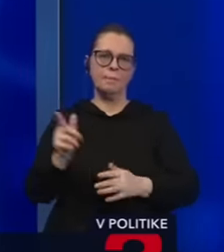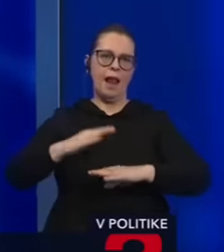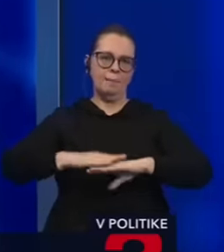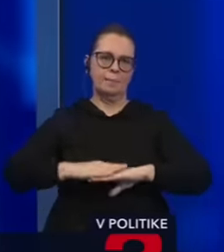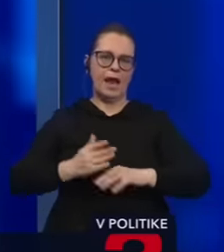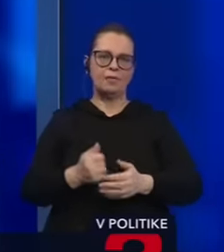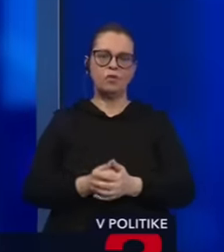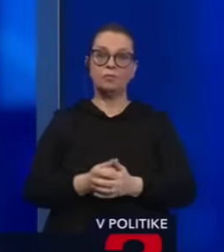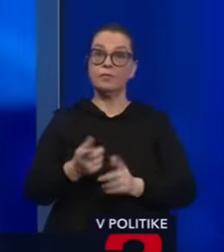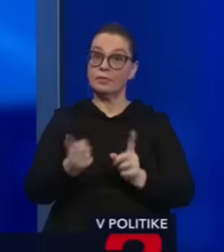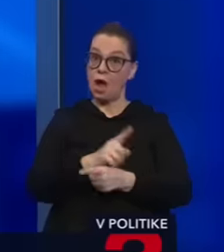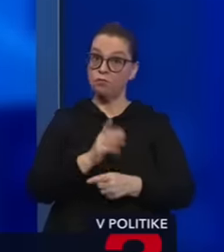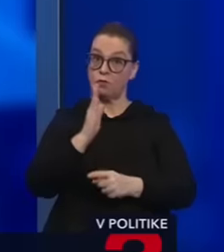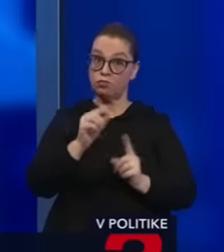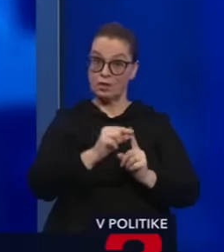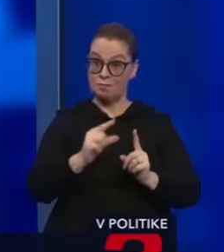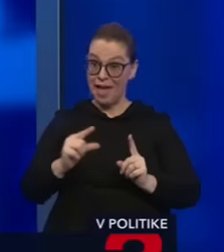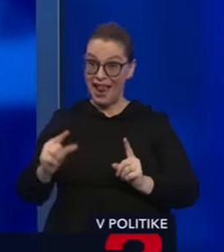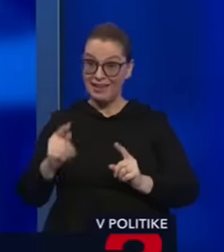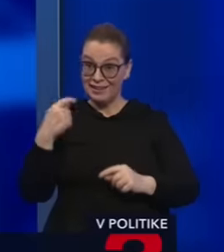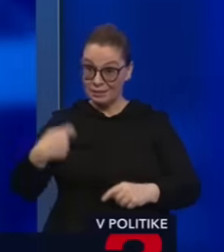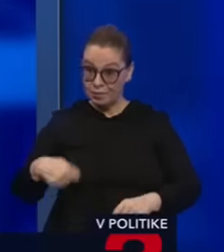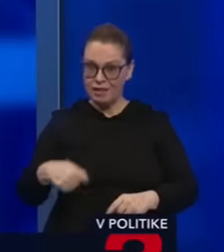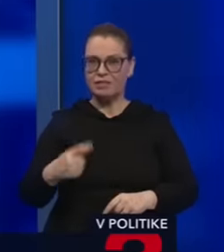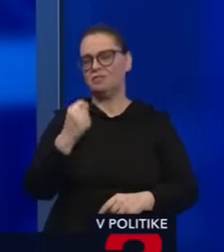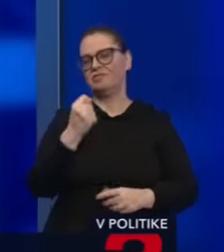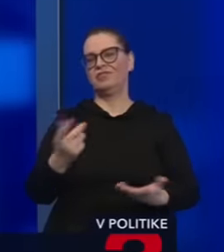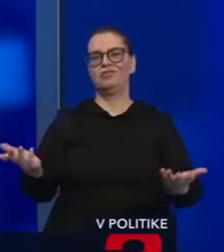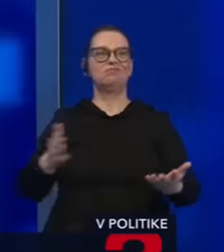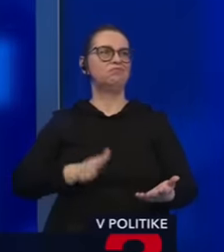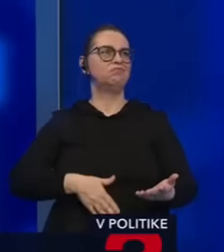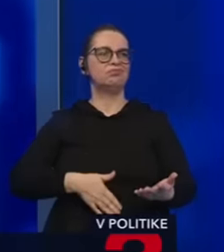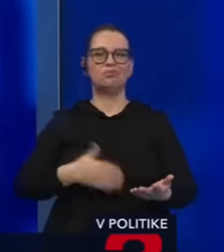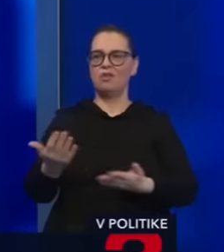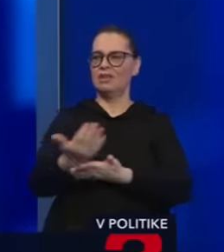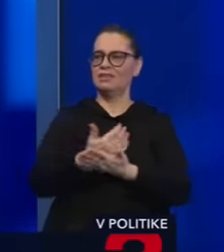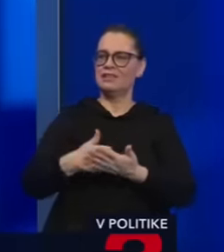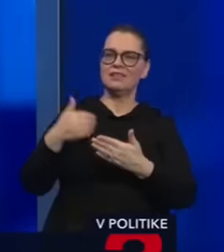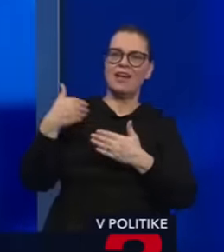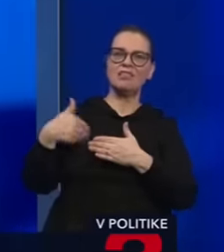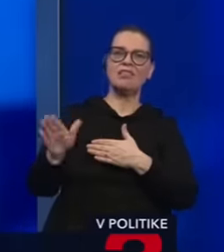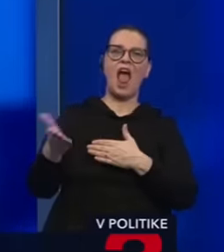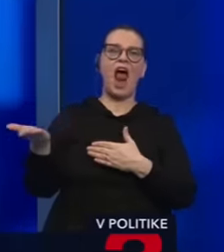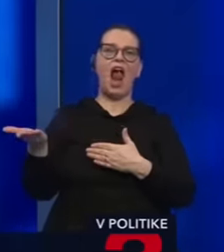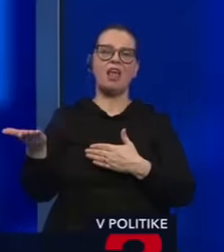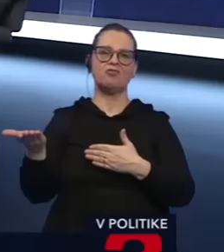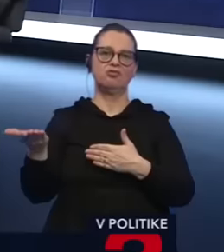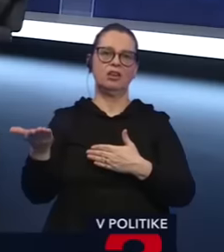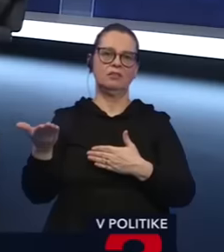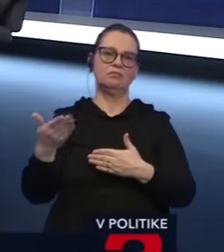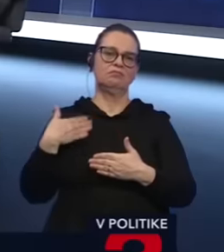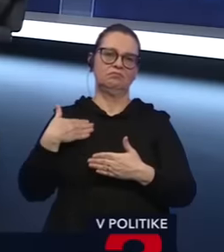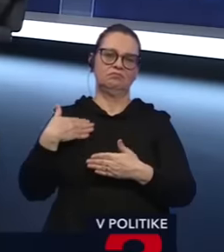prezidentom Pelegrini, tak Fico bude mať zase ďalšieho človeka na najvyššej ústavnej pozícii a ovládnu totálne Slovensko.